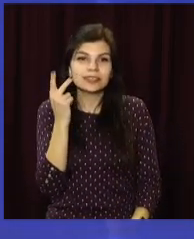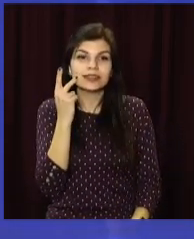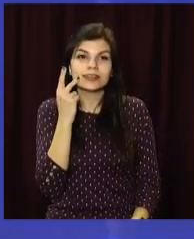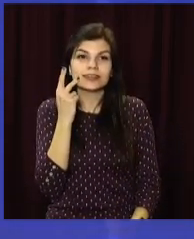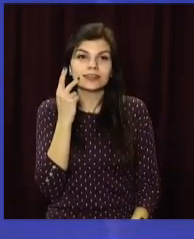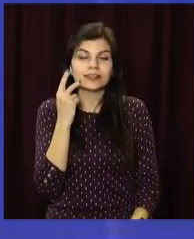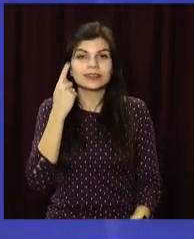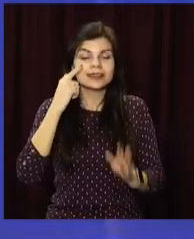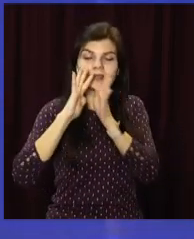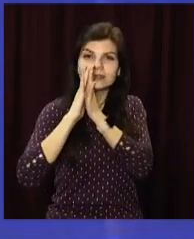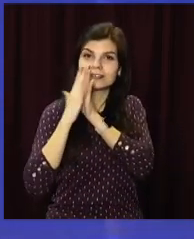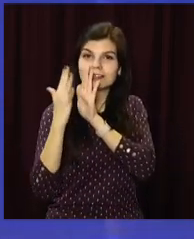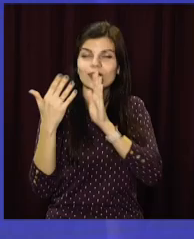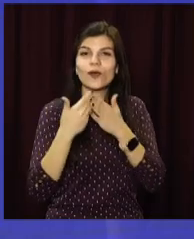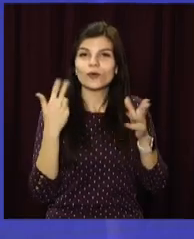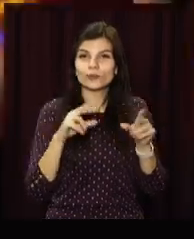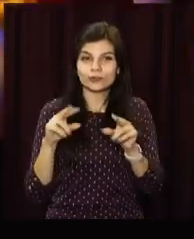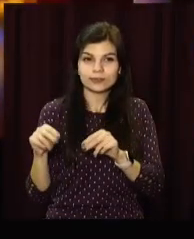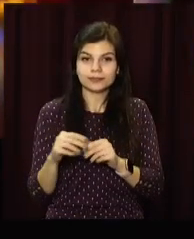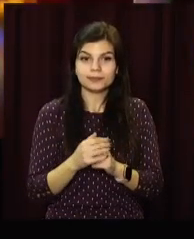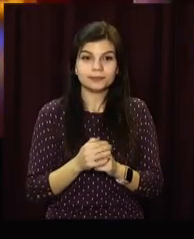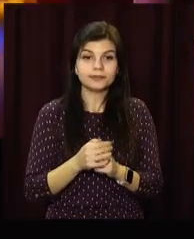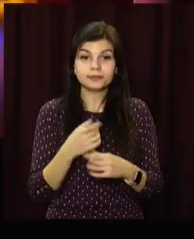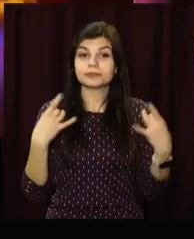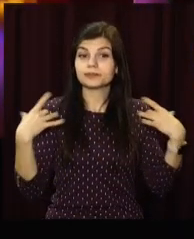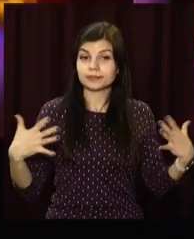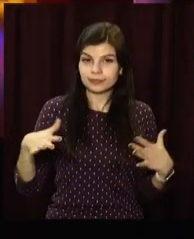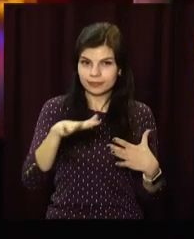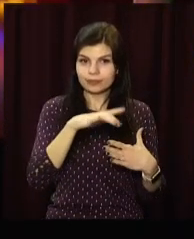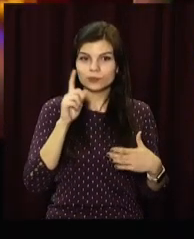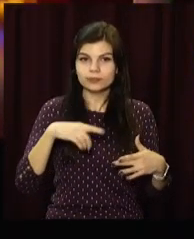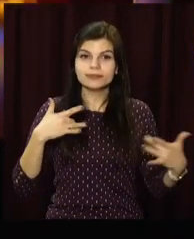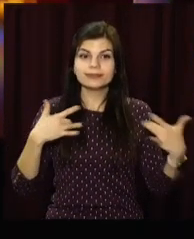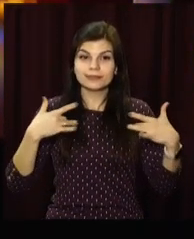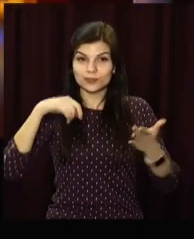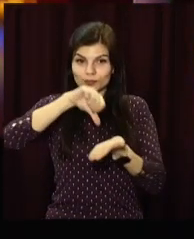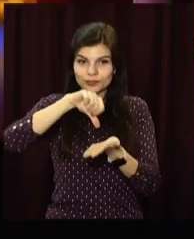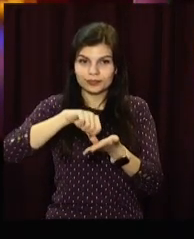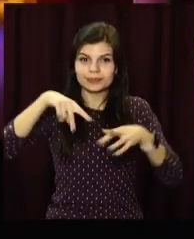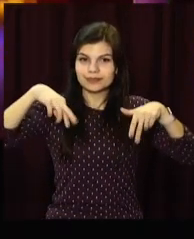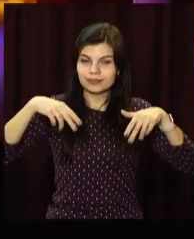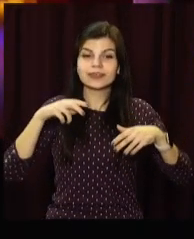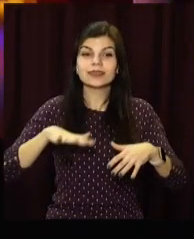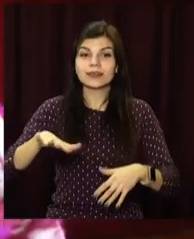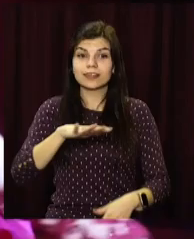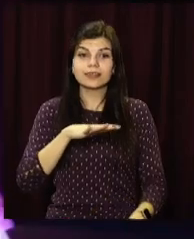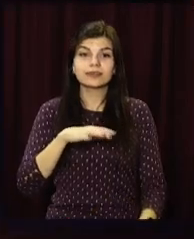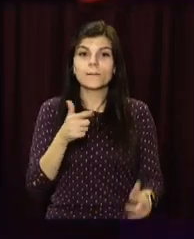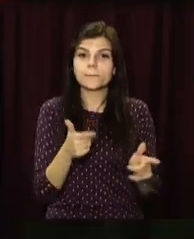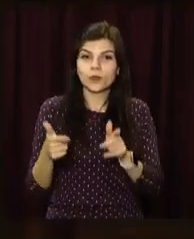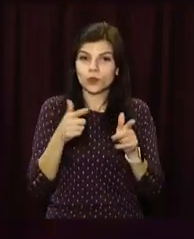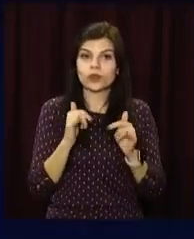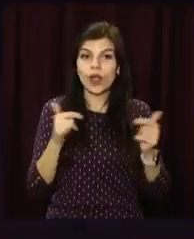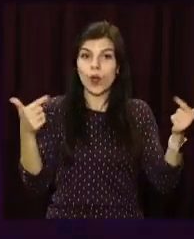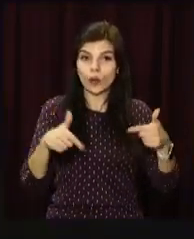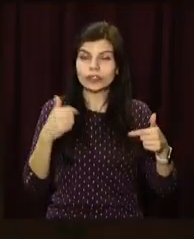іскрилися від щастя. Про святкову атмосферу подбали й театрали. Колектив театру Лесі Українки підготував